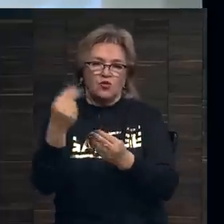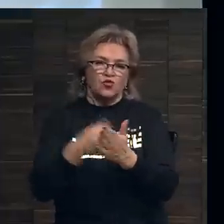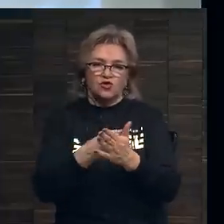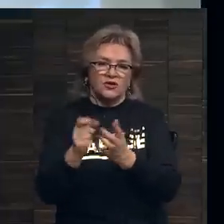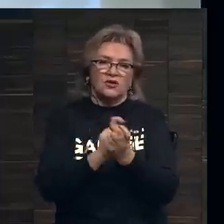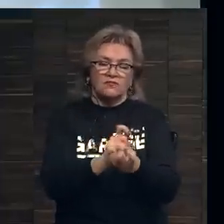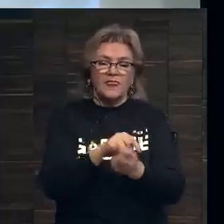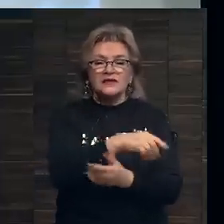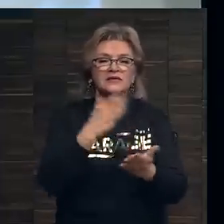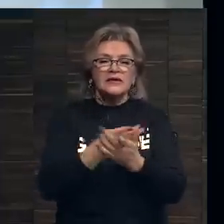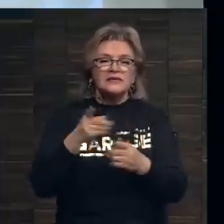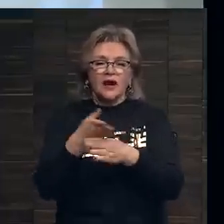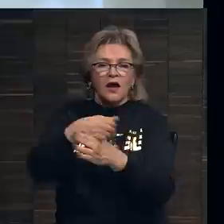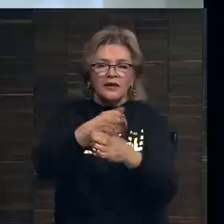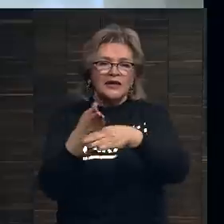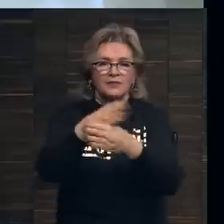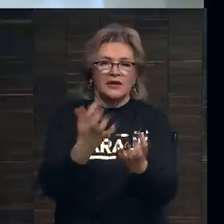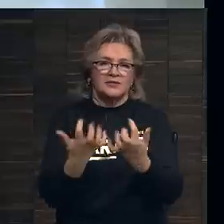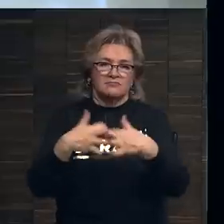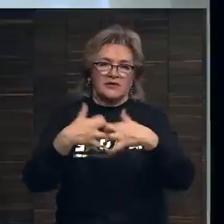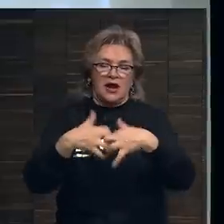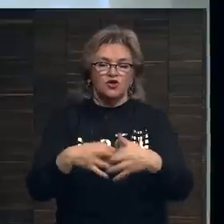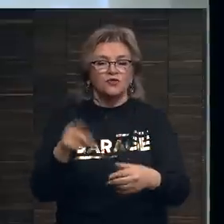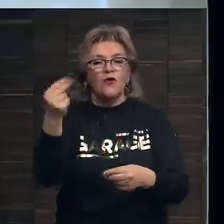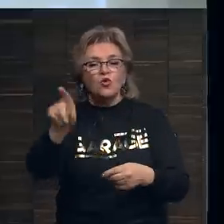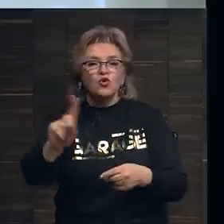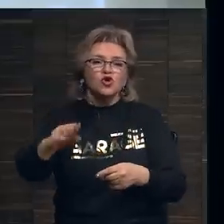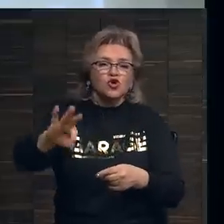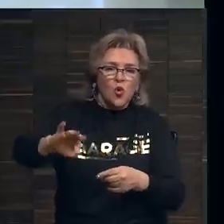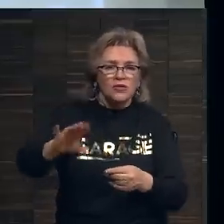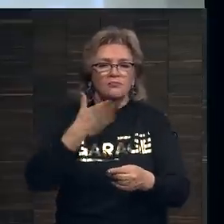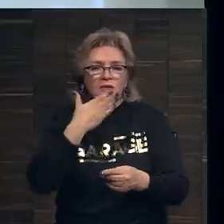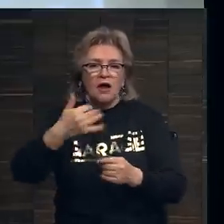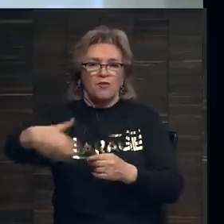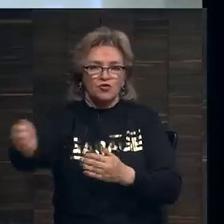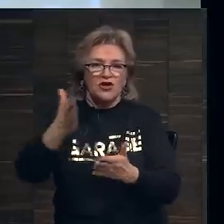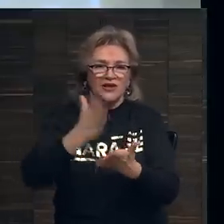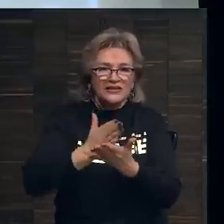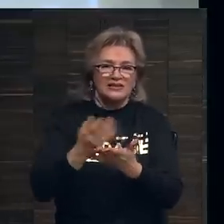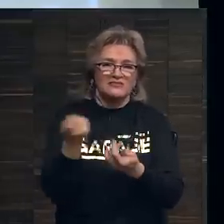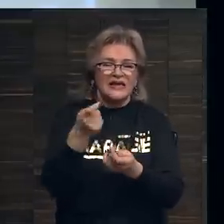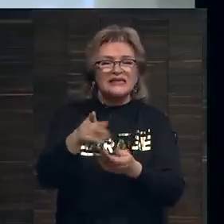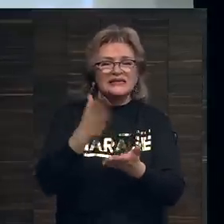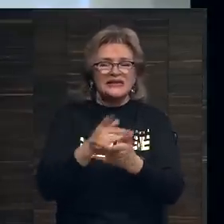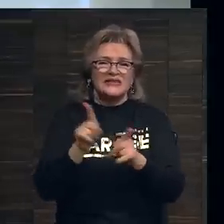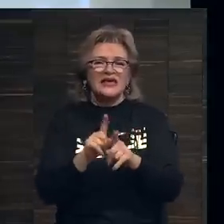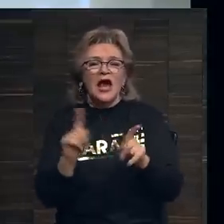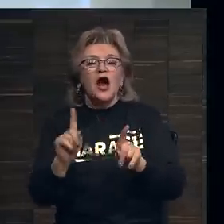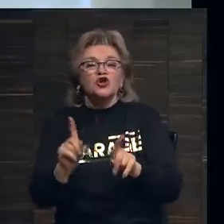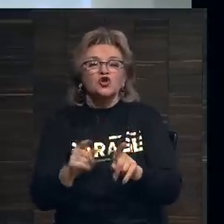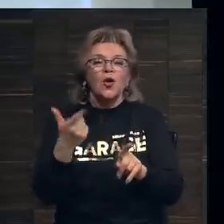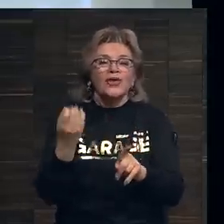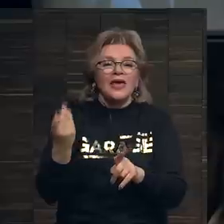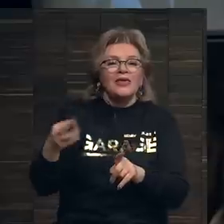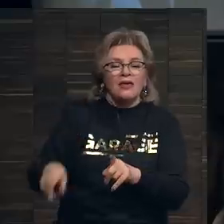борьбе. И здесь есть такая гибкая шкала для расчетов. Художник что-то получает. И здесь есть такие проблемы. Но что же Адриан